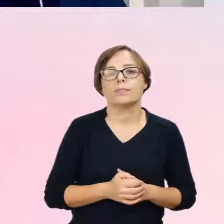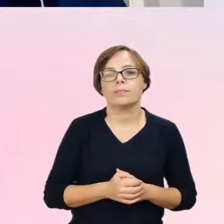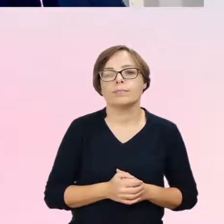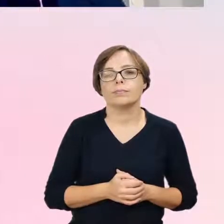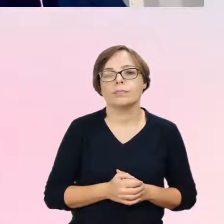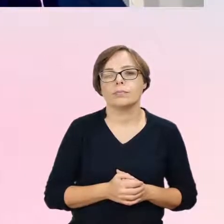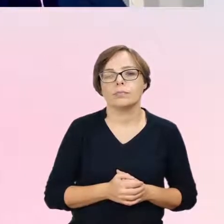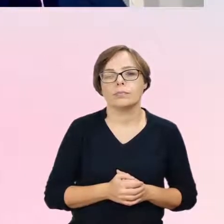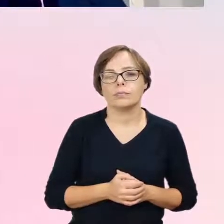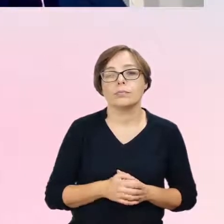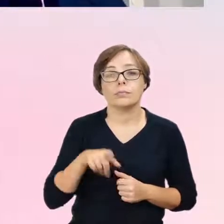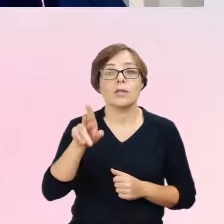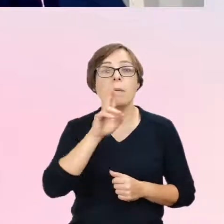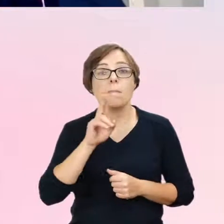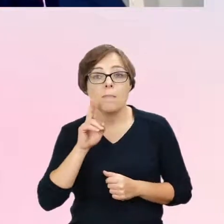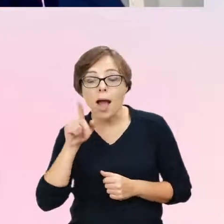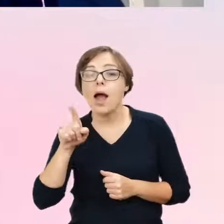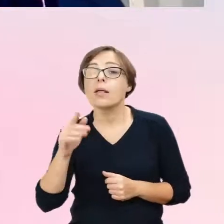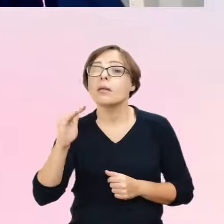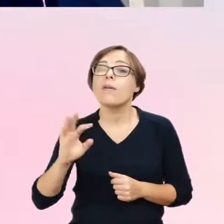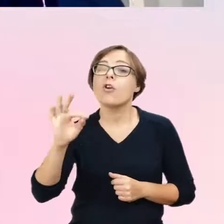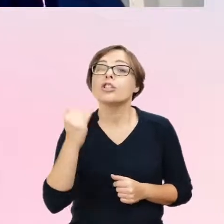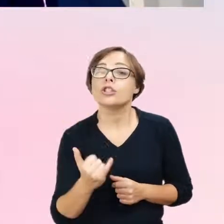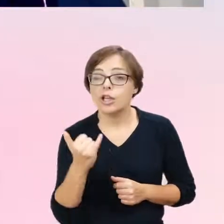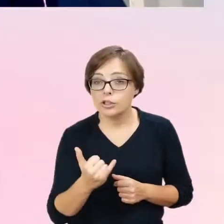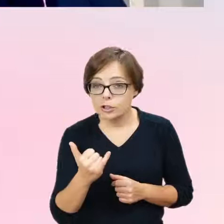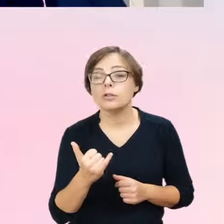U dzieci tych malkek rozpoznawano cechy spektrum.